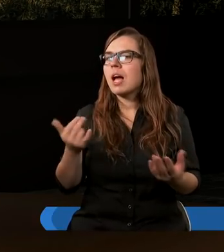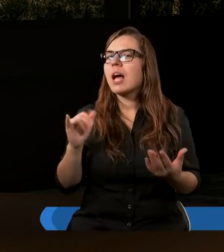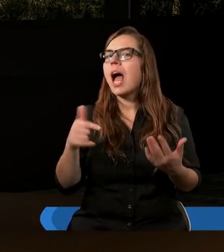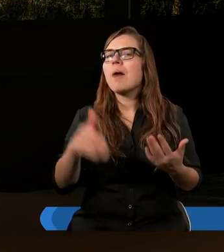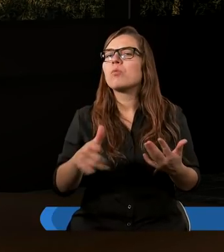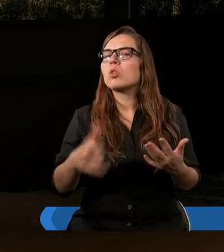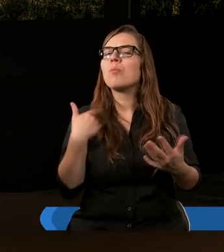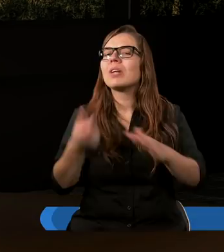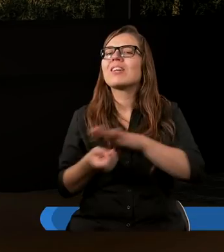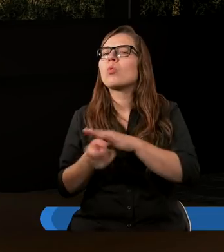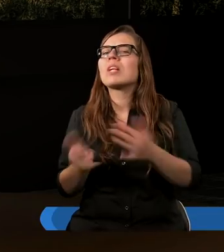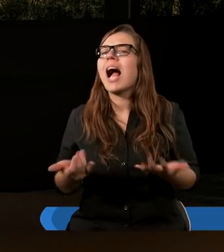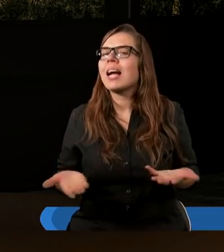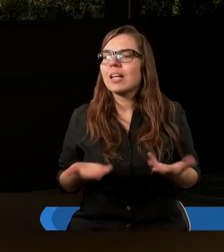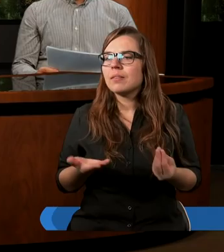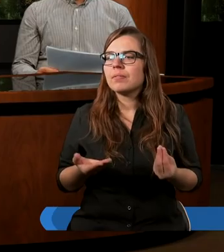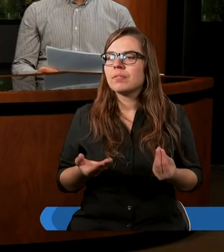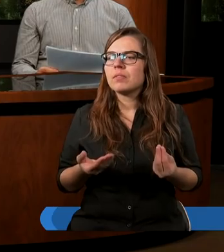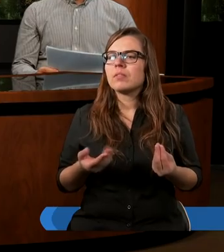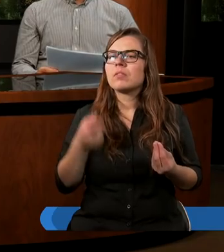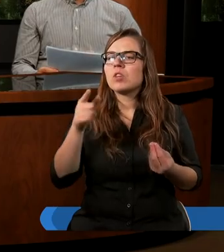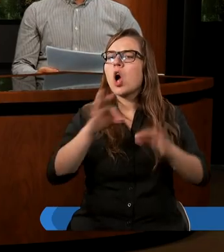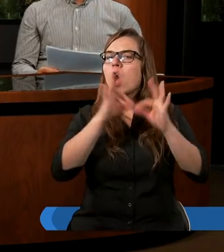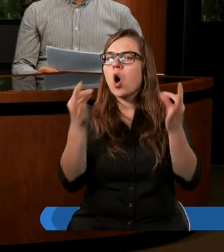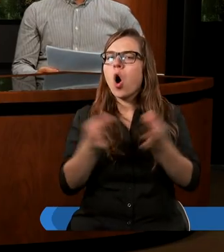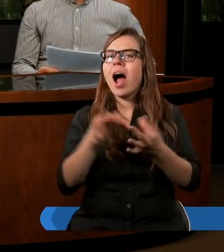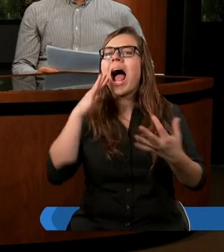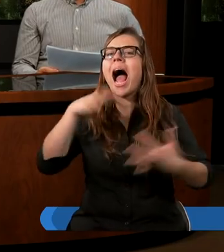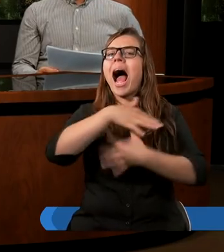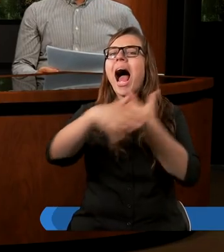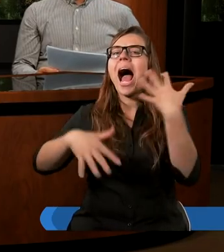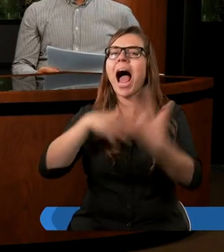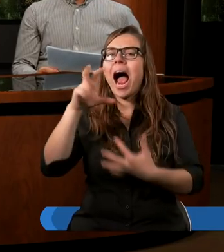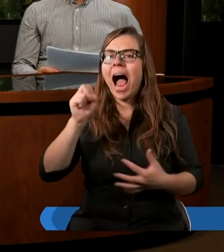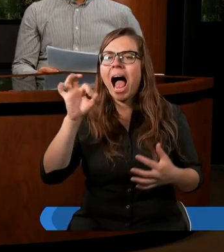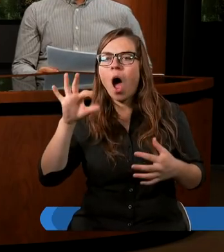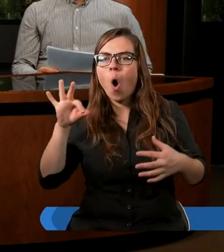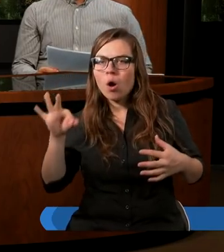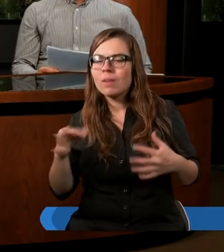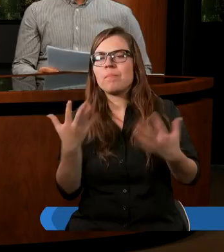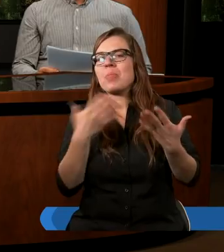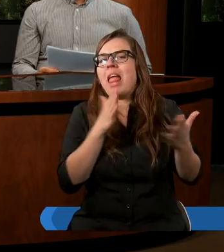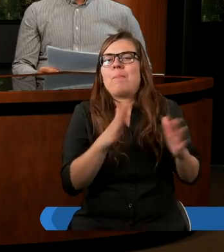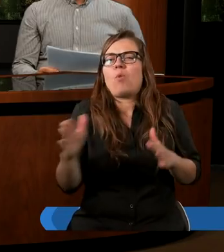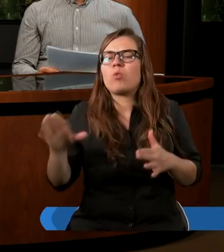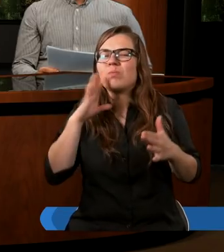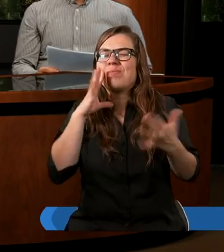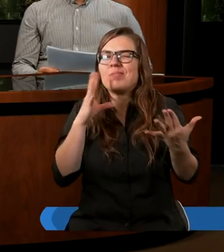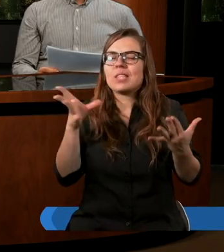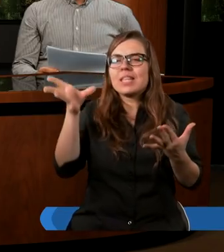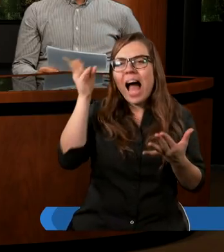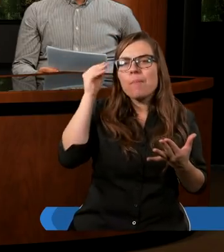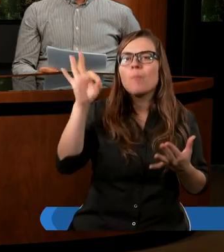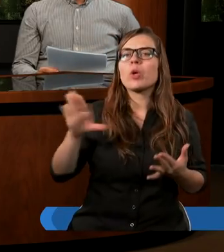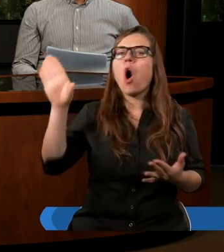Jakie mogą być skutki, jakie były skutki? Zrobił się ogólny chaos, nieporządek. Zapomnieli